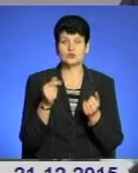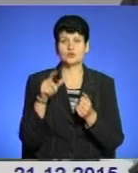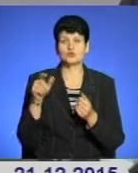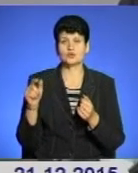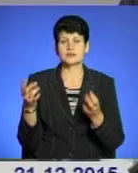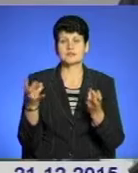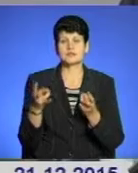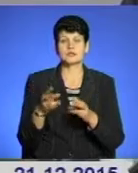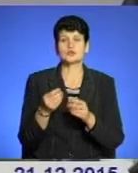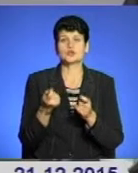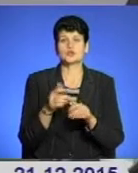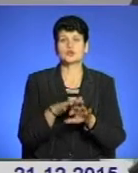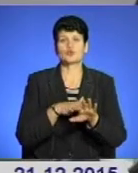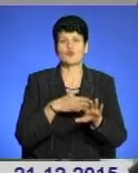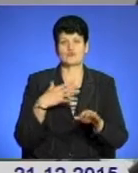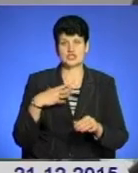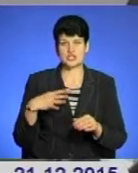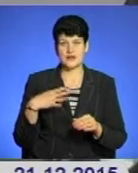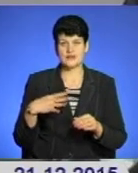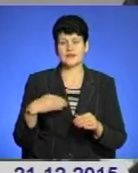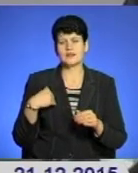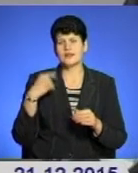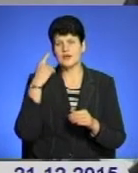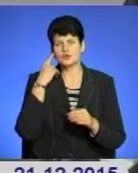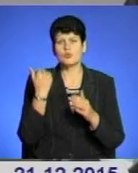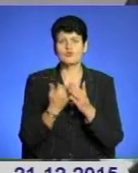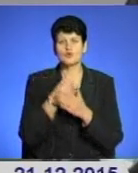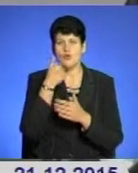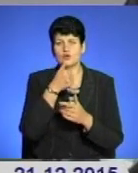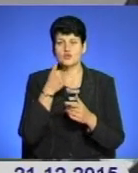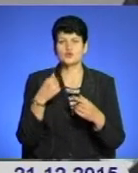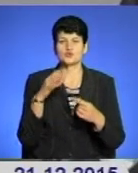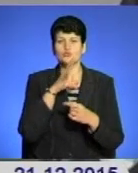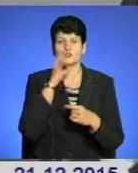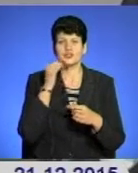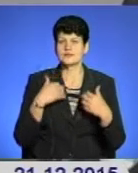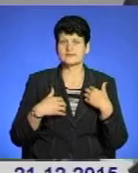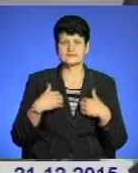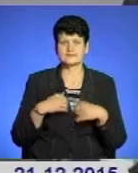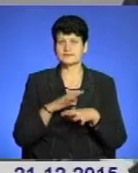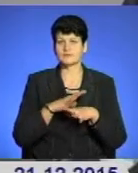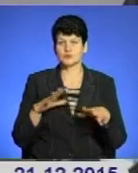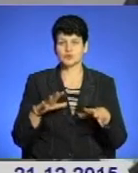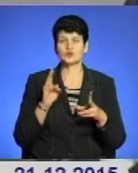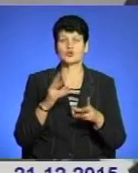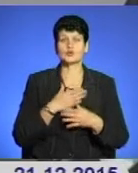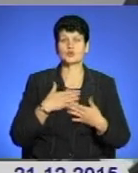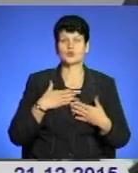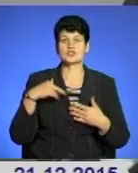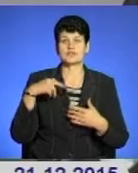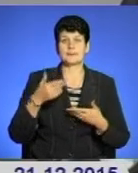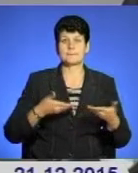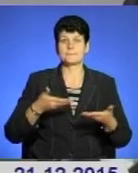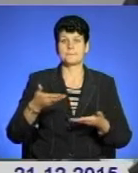трошечки довше їх чекати, але я думаю, що в новорічну ніч не дуже хтось буде поспішати, тому, кому не захочеться йти пішочком